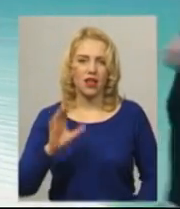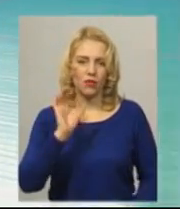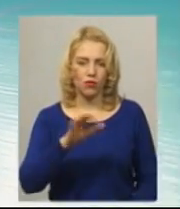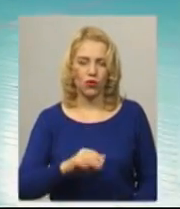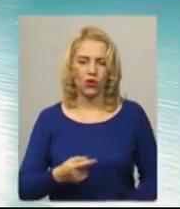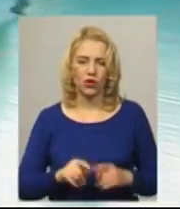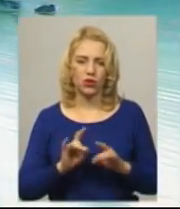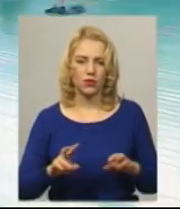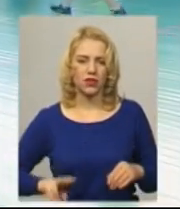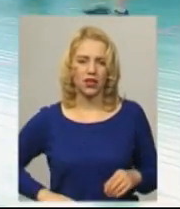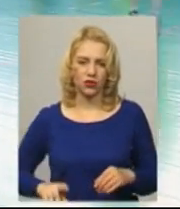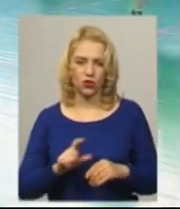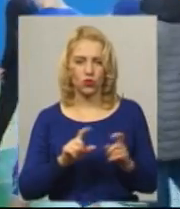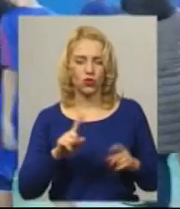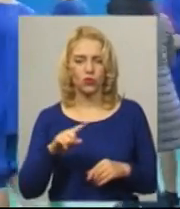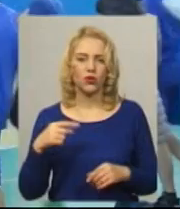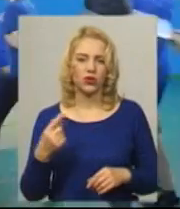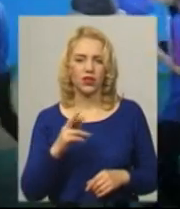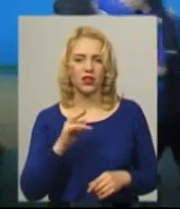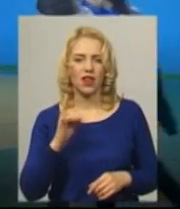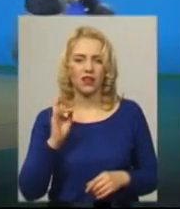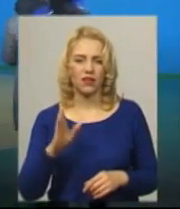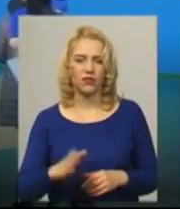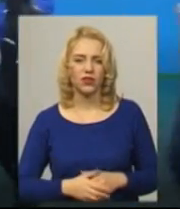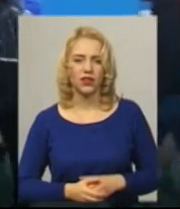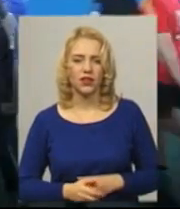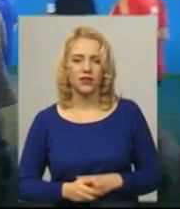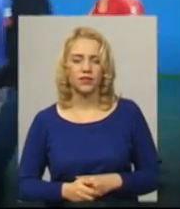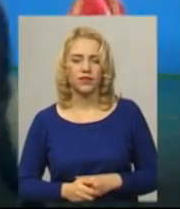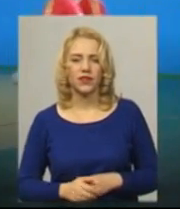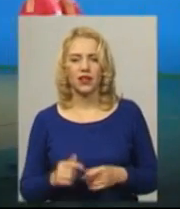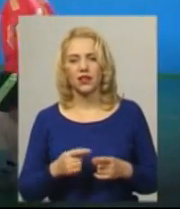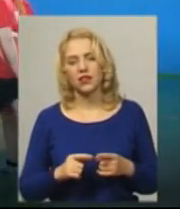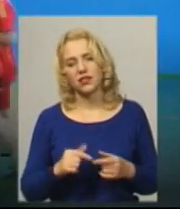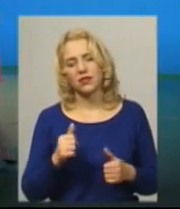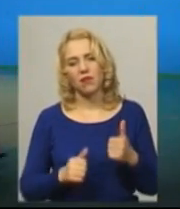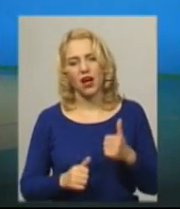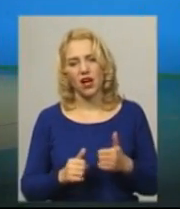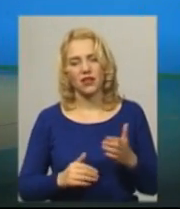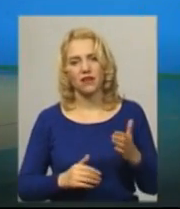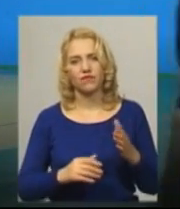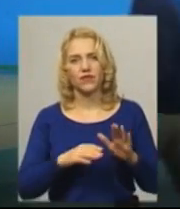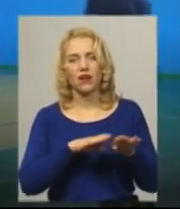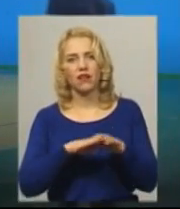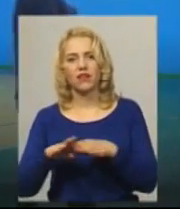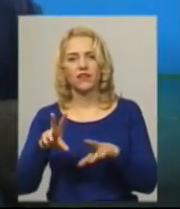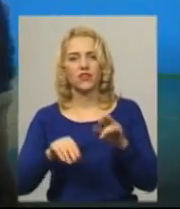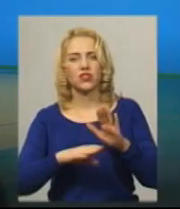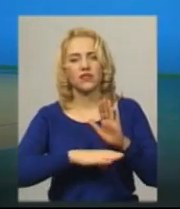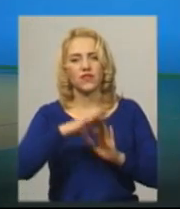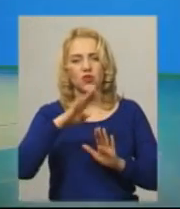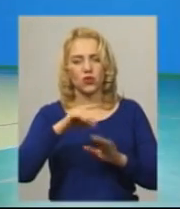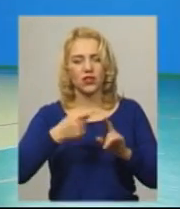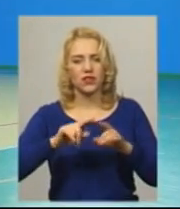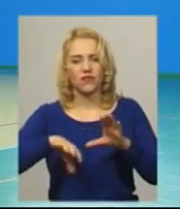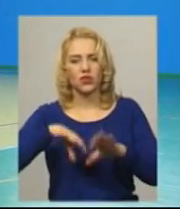спортивній школі номер один Василь Янків. Рівень змагань досить високий і це, як би, являється відбором для збірних команд